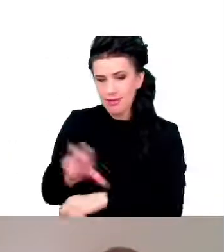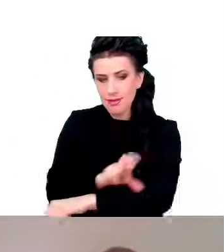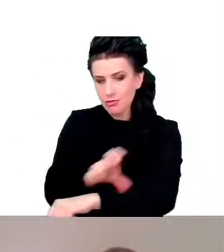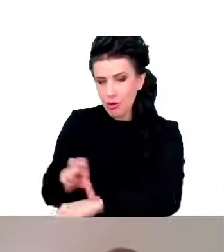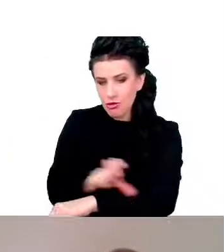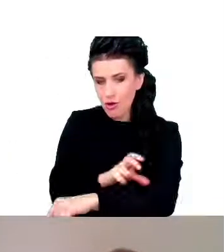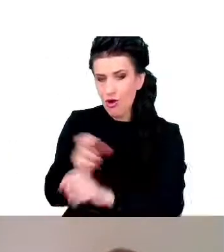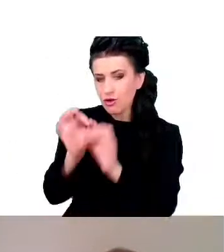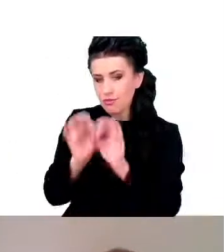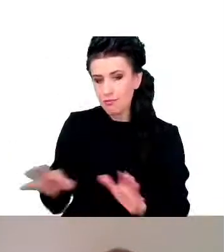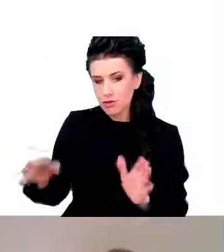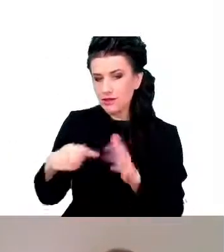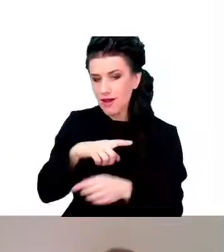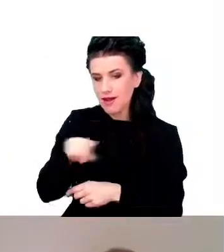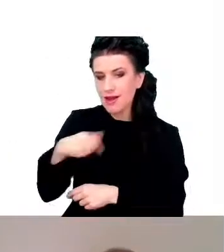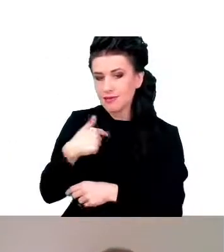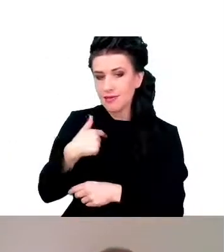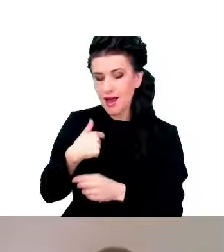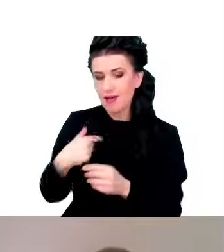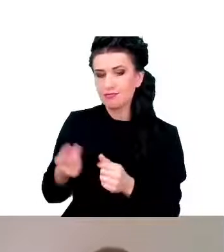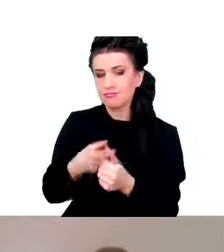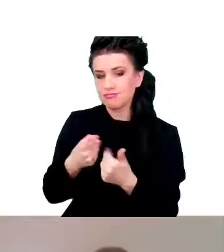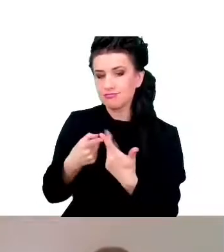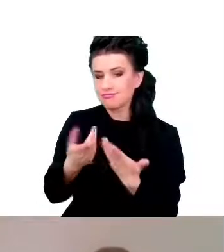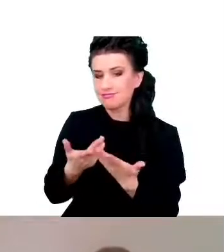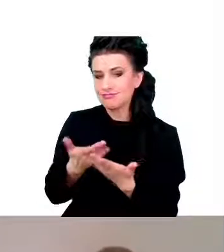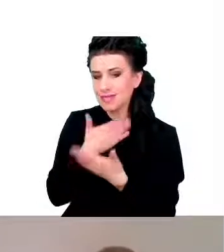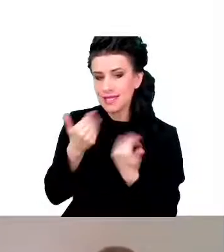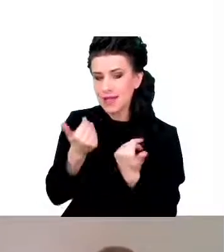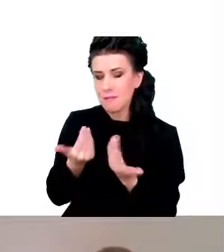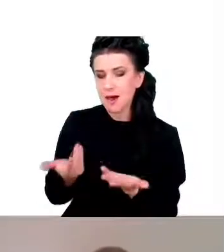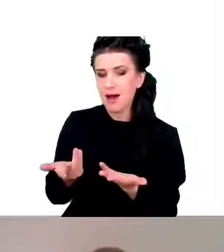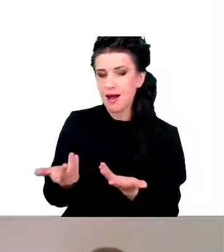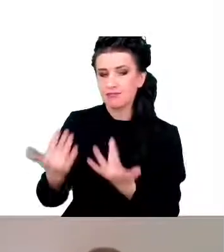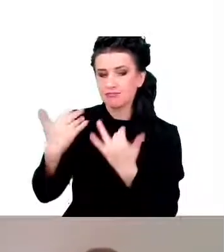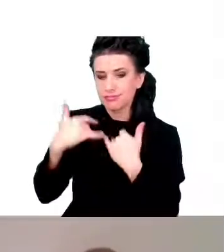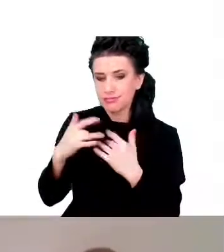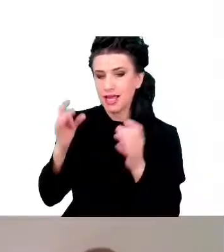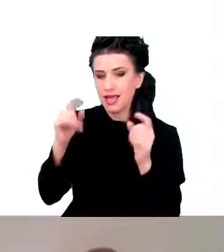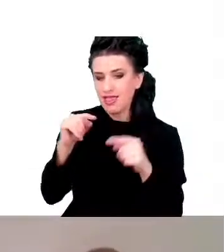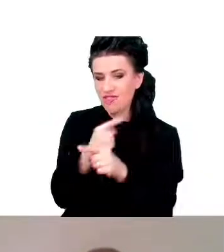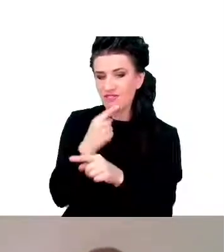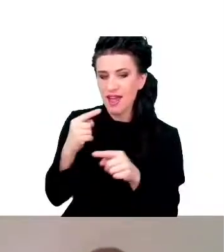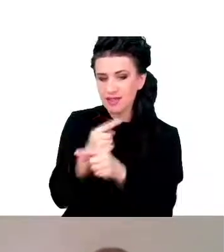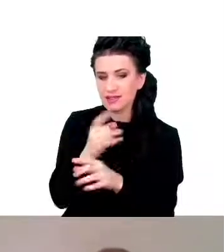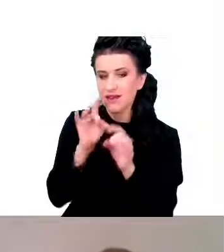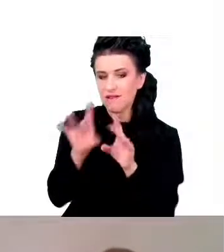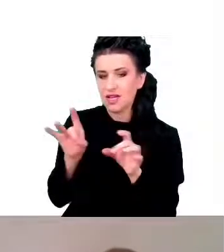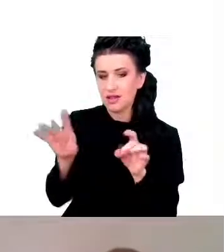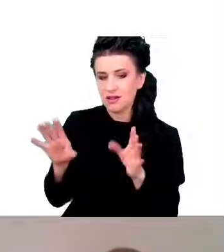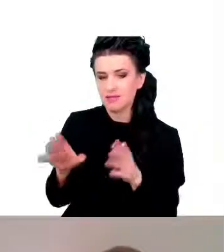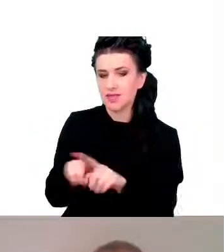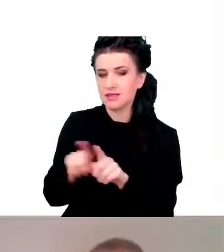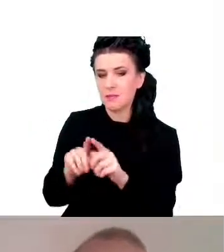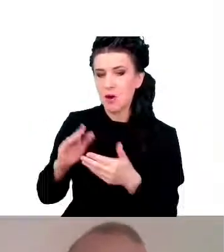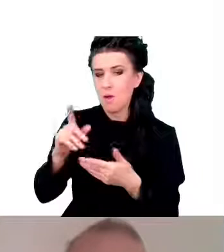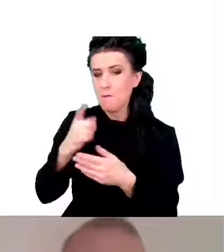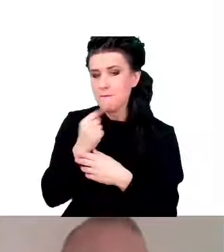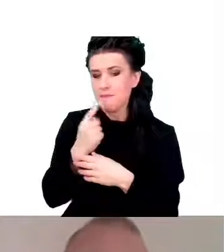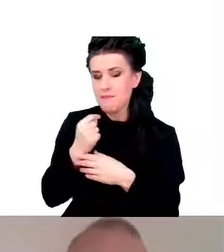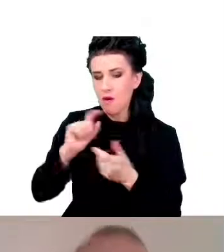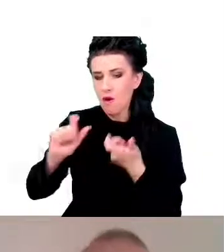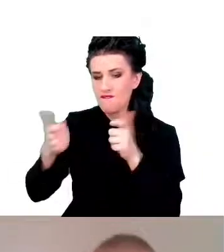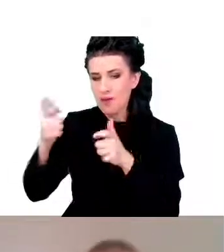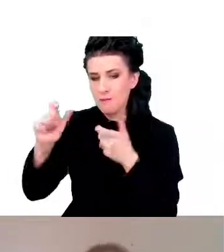pozwala na to, że nie jesteśmy podatni tak bardzo na infekcje. Jest mniej wypadków, nie ma tak dużo wojen,